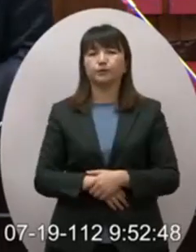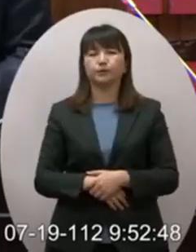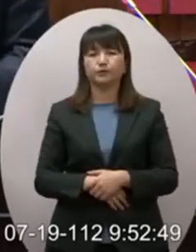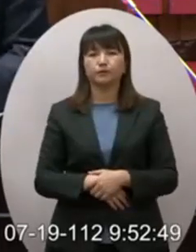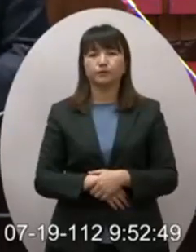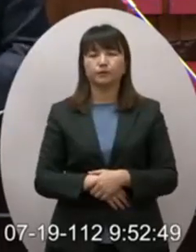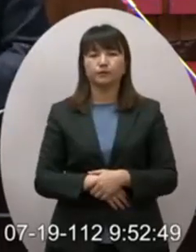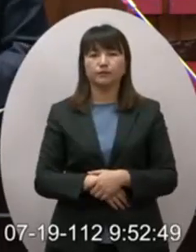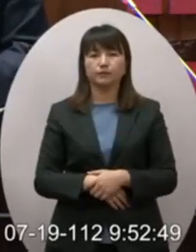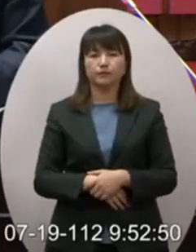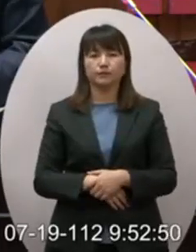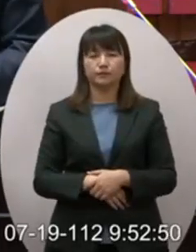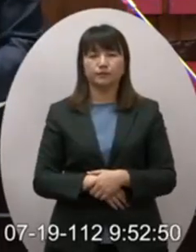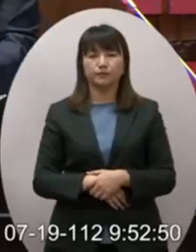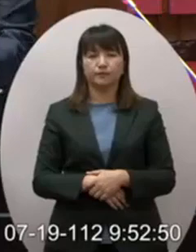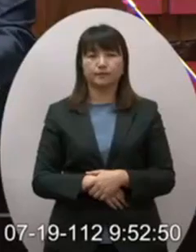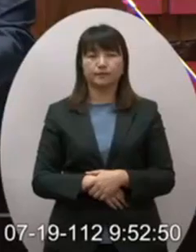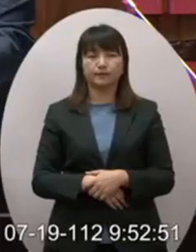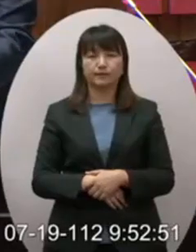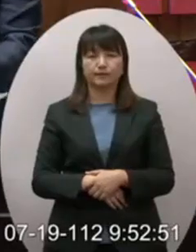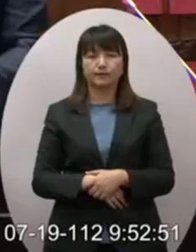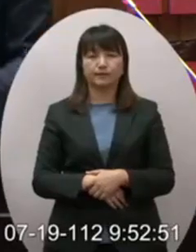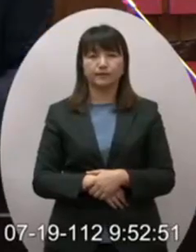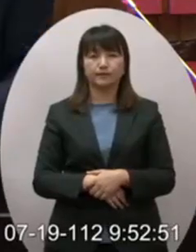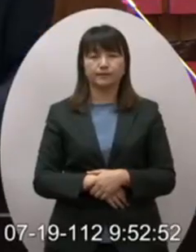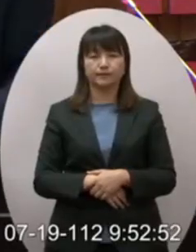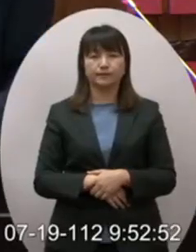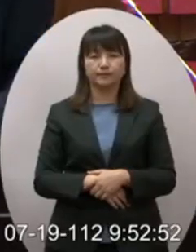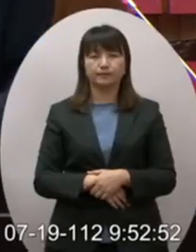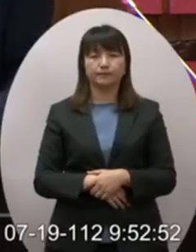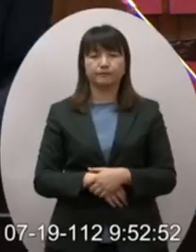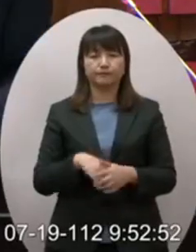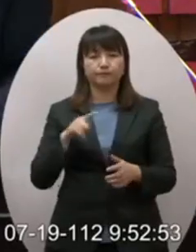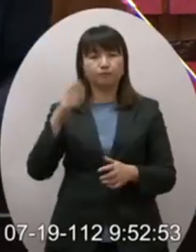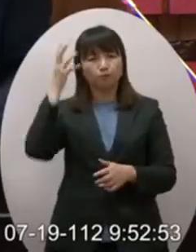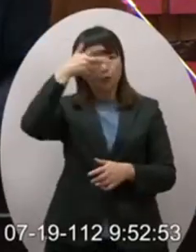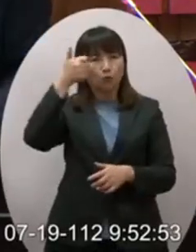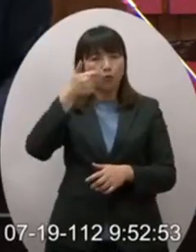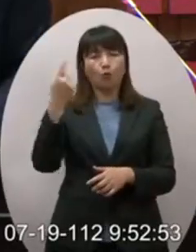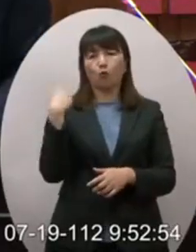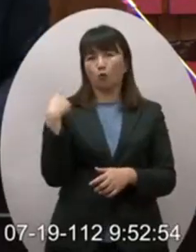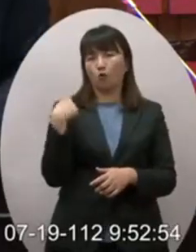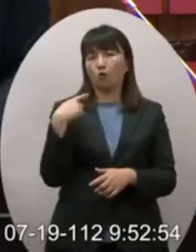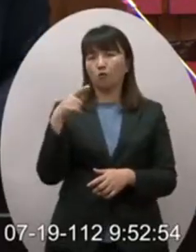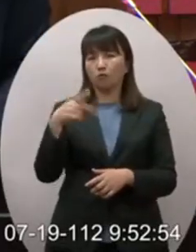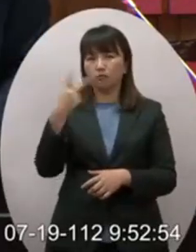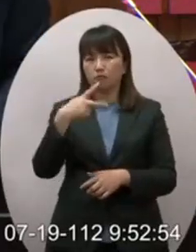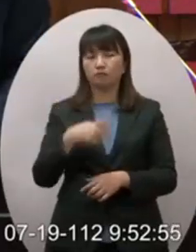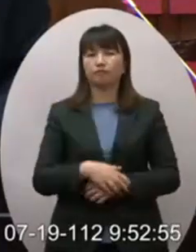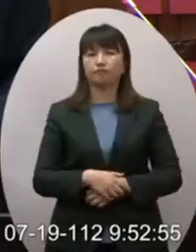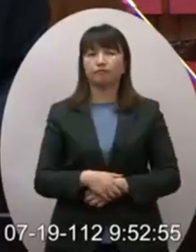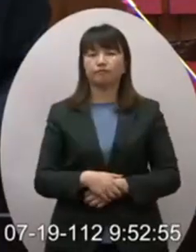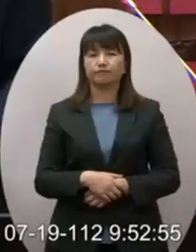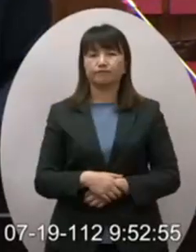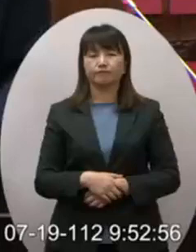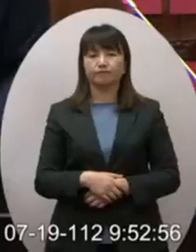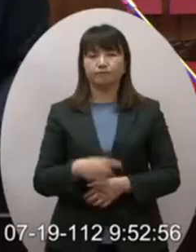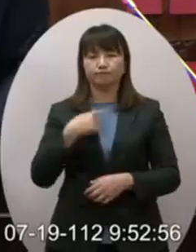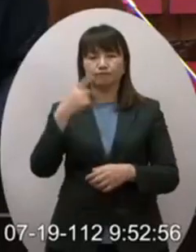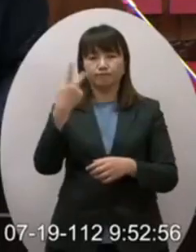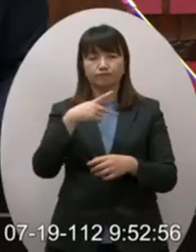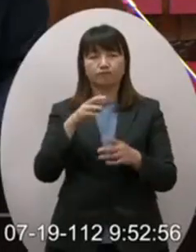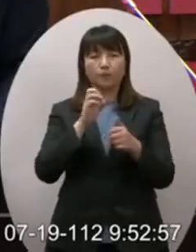我今天我想要回答你的就是在我們的台美因為啊川普昨天甚至院長